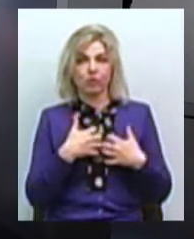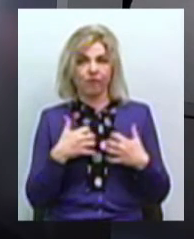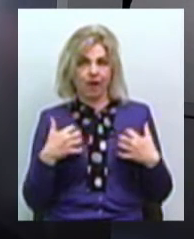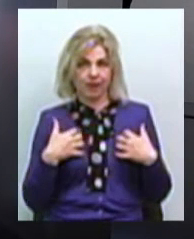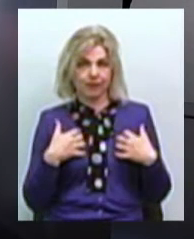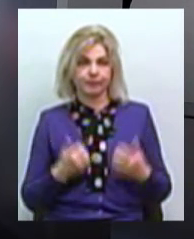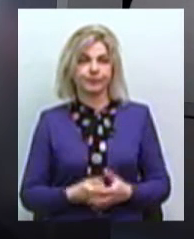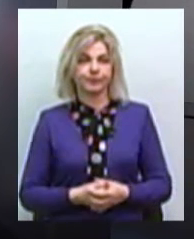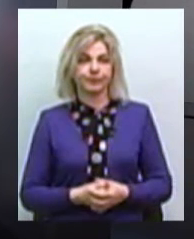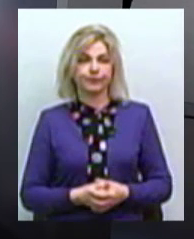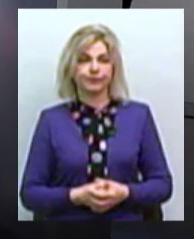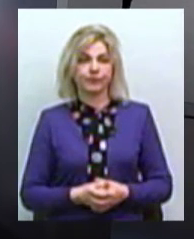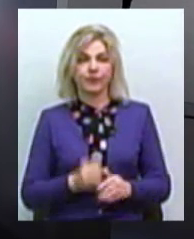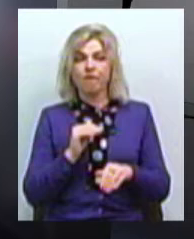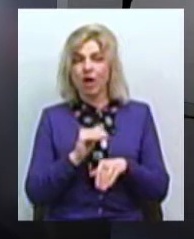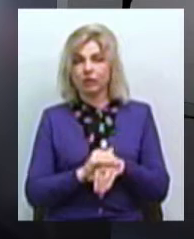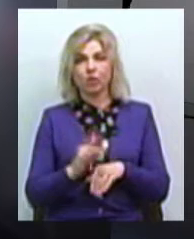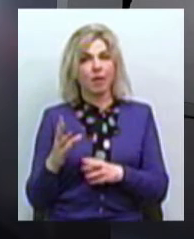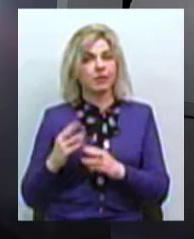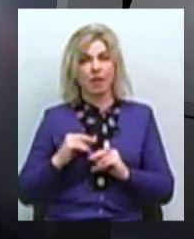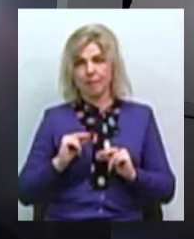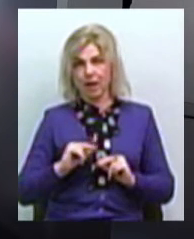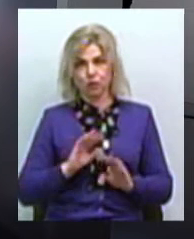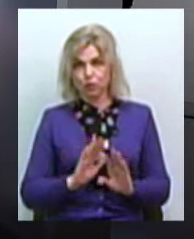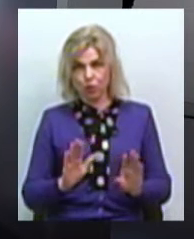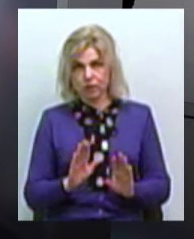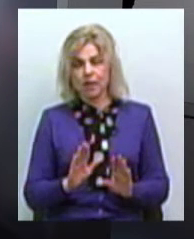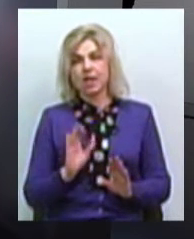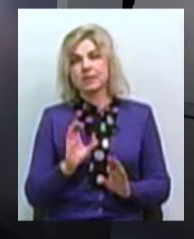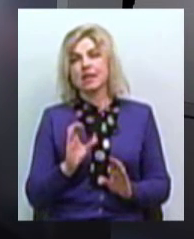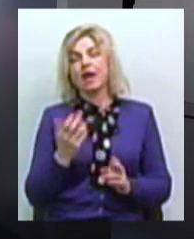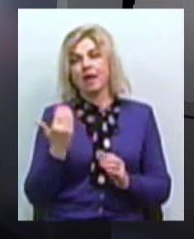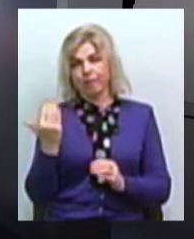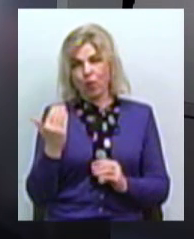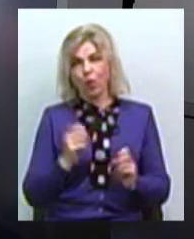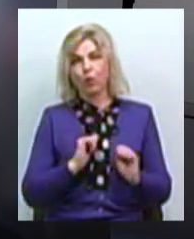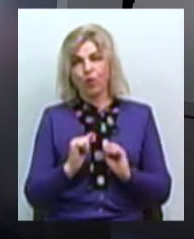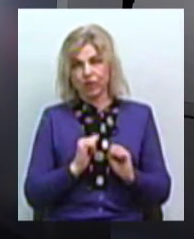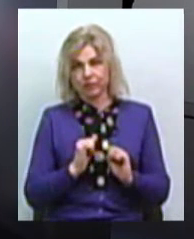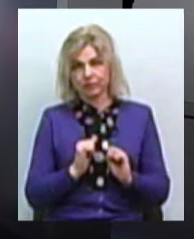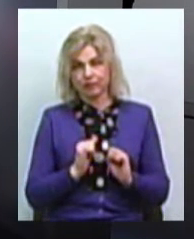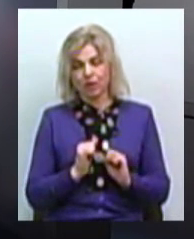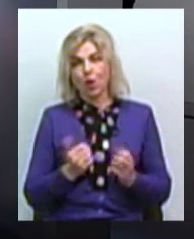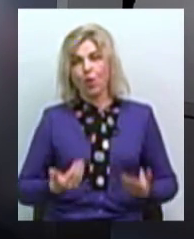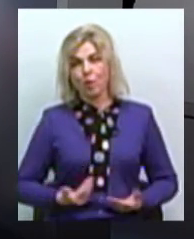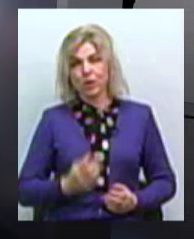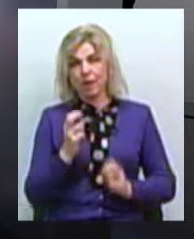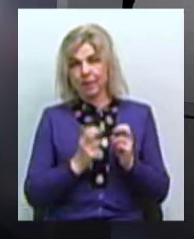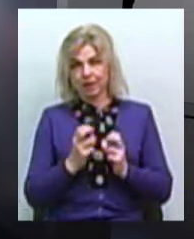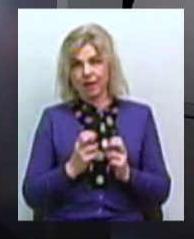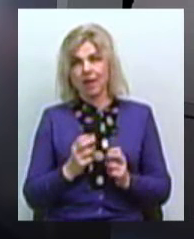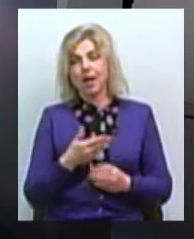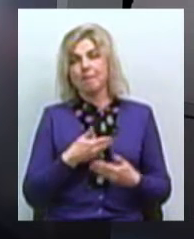Ми фактично не співпрацюємо з діючим керівництвом, директором комунального підприємства.